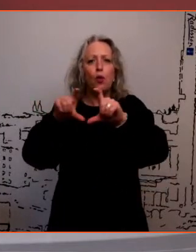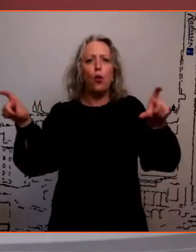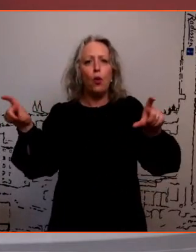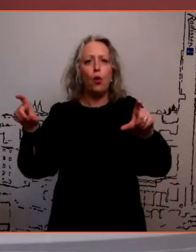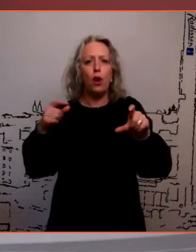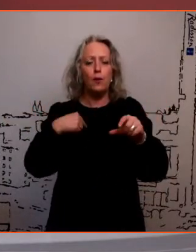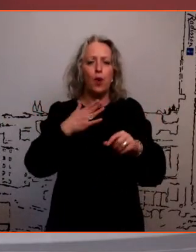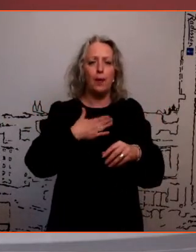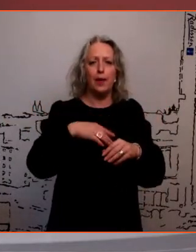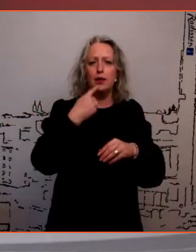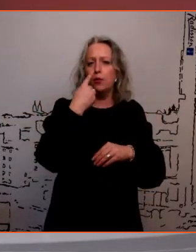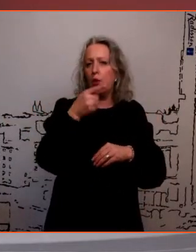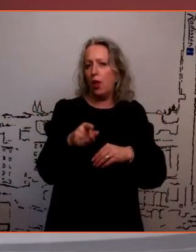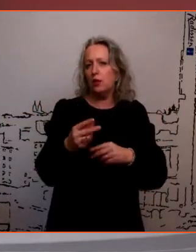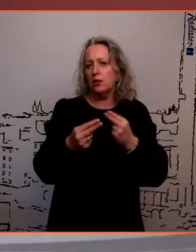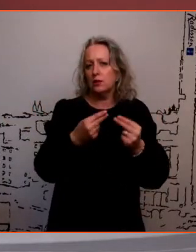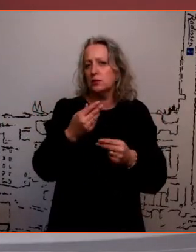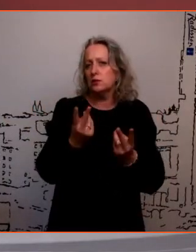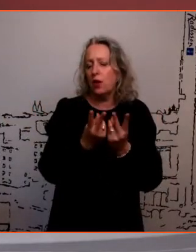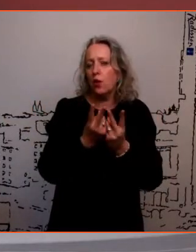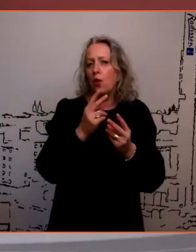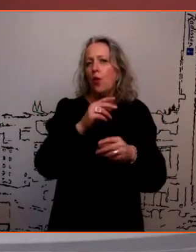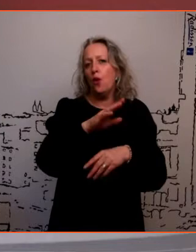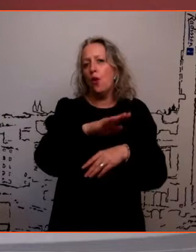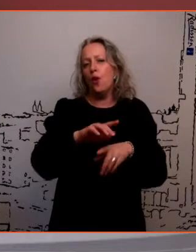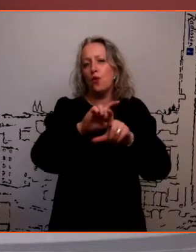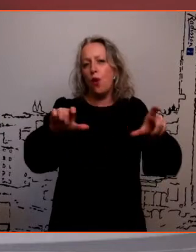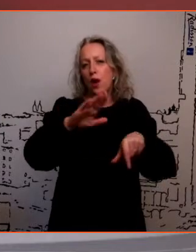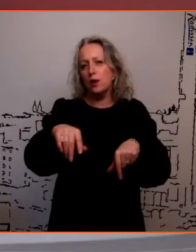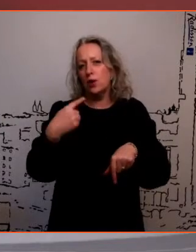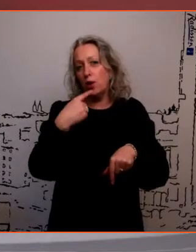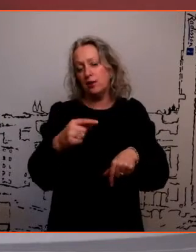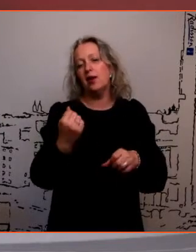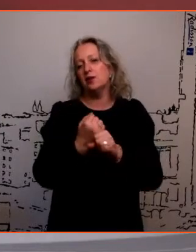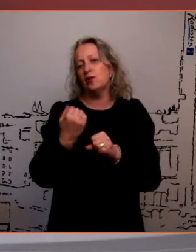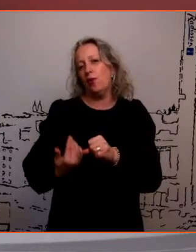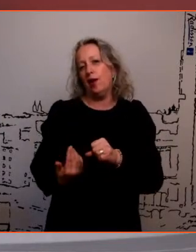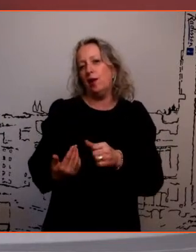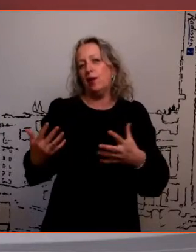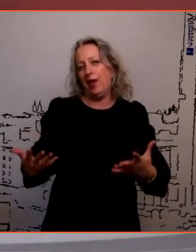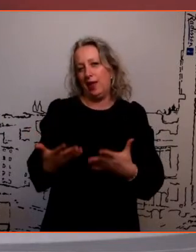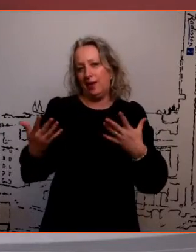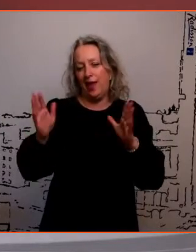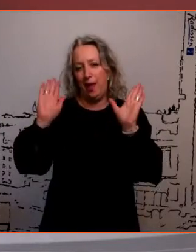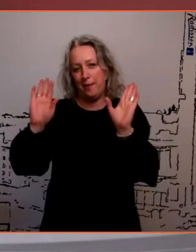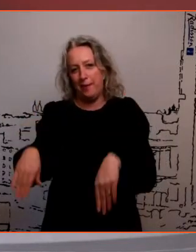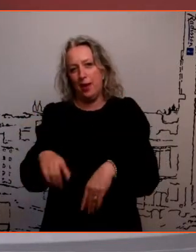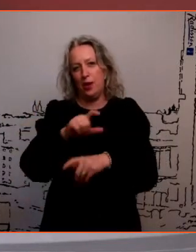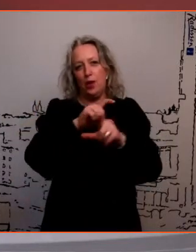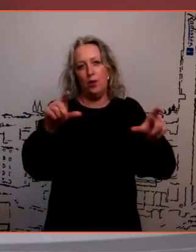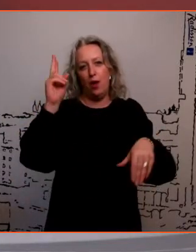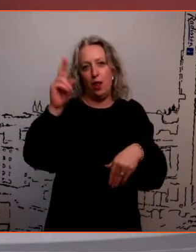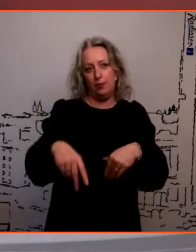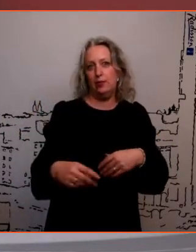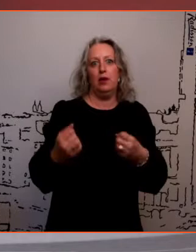mulle meeldib öelda nallatladest teine kord koolilastele lohutuseks, et tööelu on palju kergamõte ära muretse, lõpeta kool ära, tööle käia üldse nii juba kui